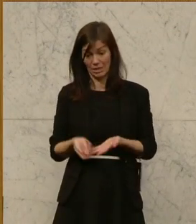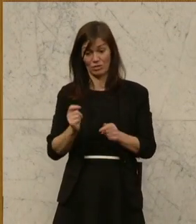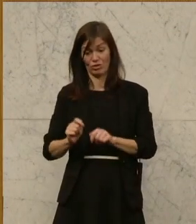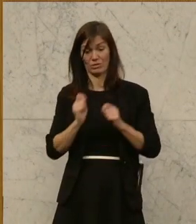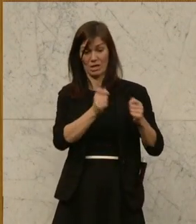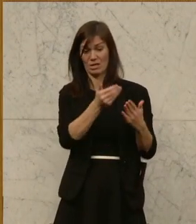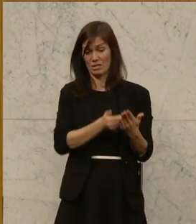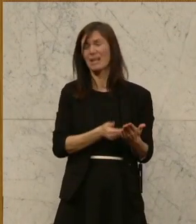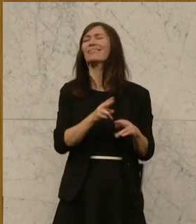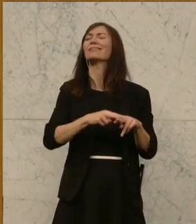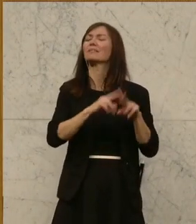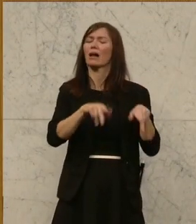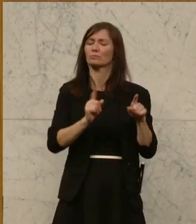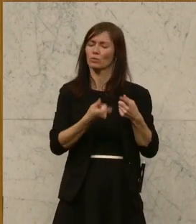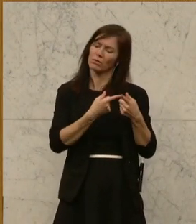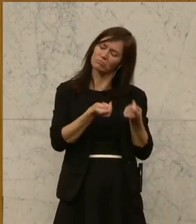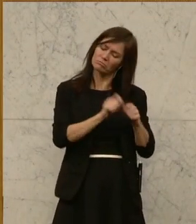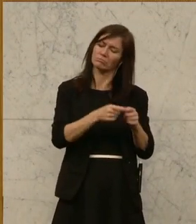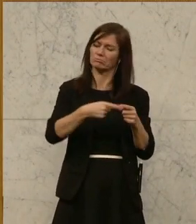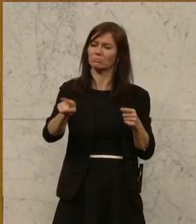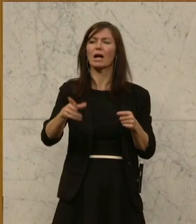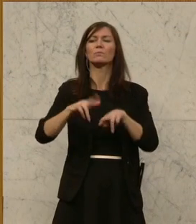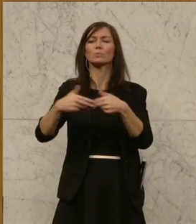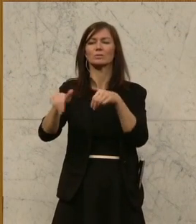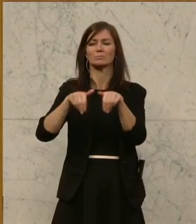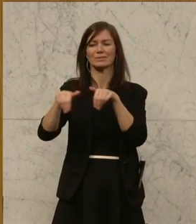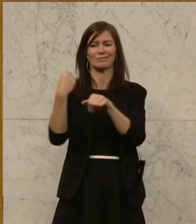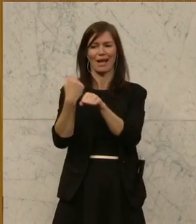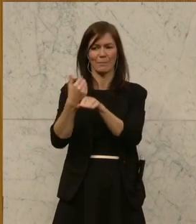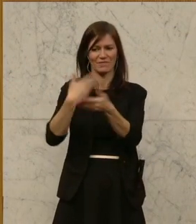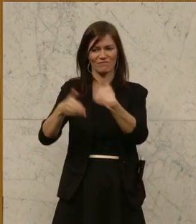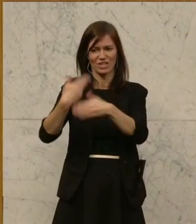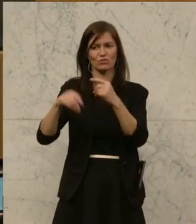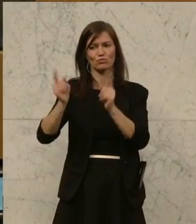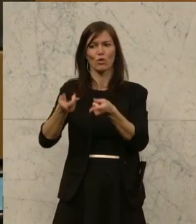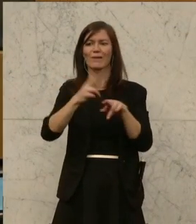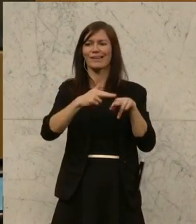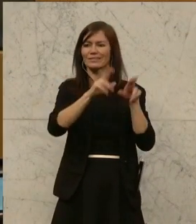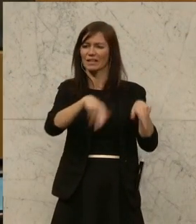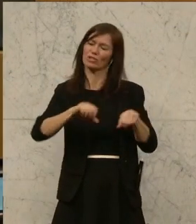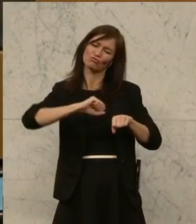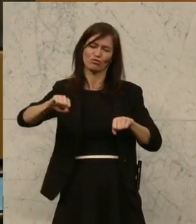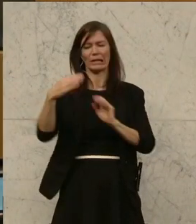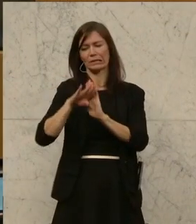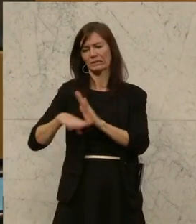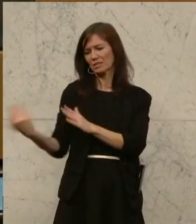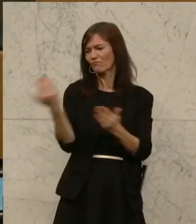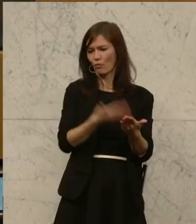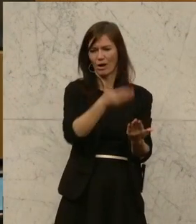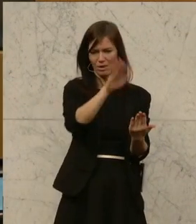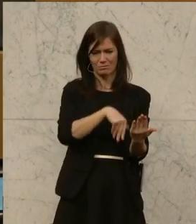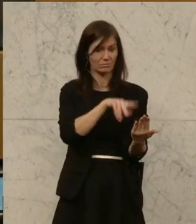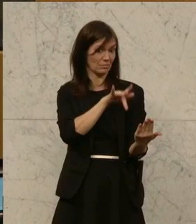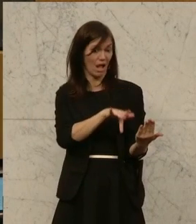Nationalrat wurde beschließen. Der Bundesminister für Arbeit und Wirtschaft wird aufgefordert, dem Nationalrat schon jetzt möglich, eine Gesetzesvorlage vorzulegen,